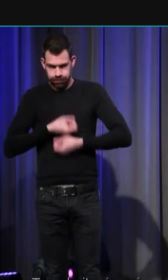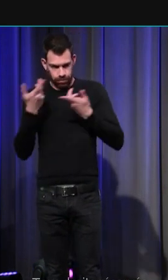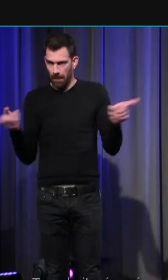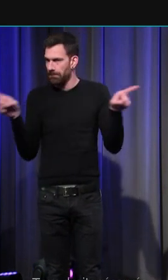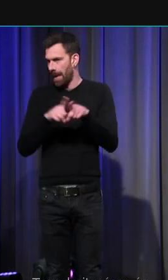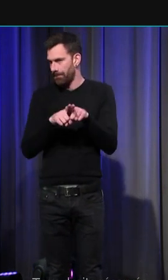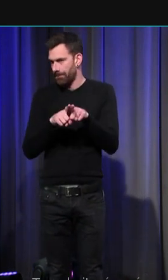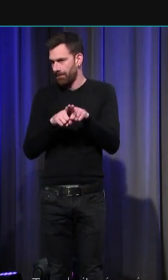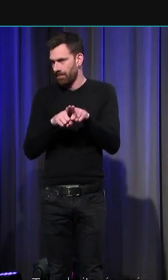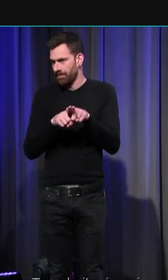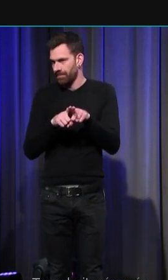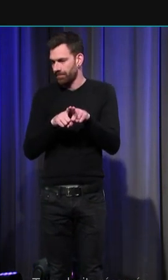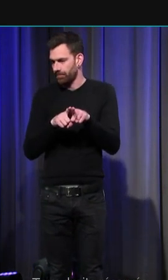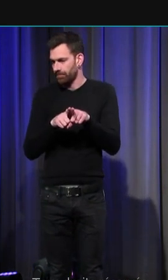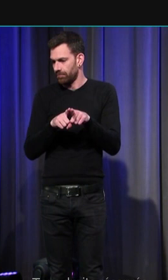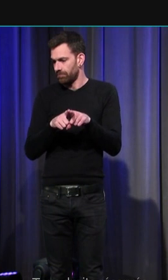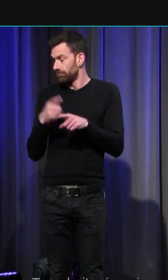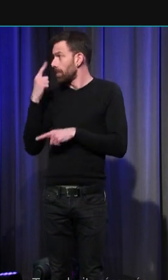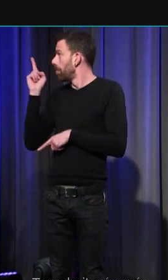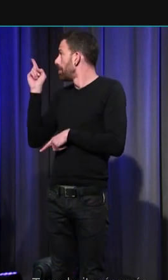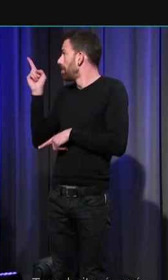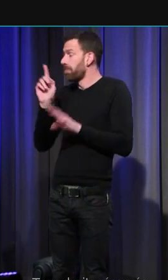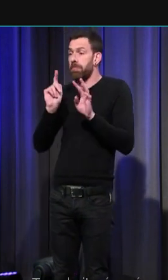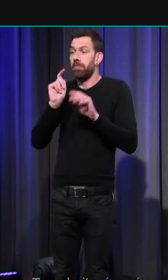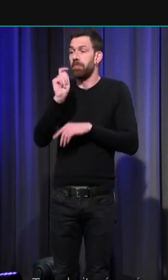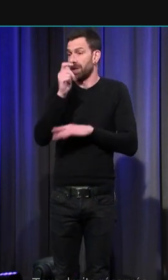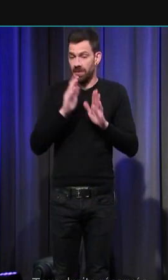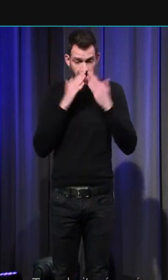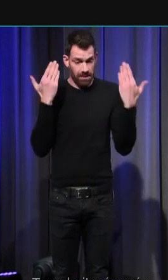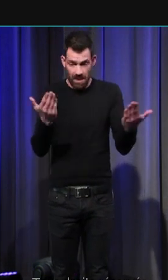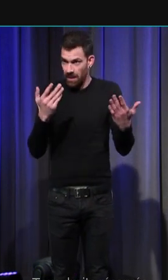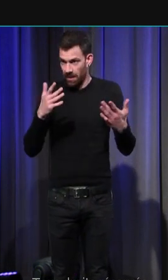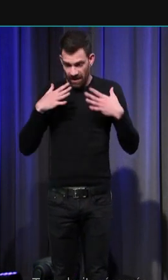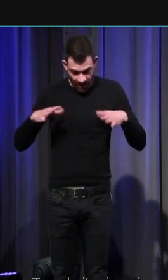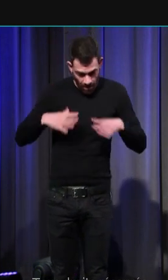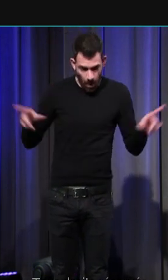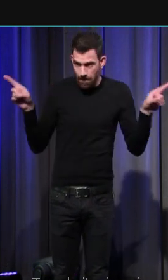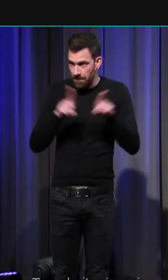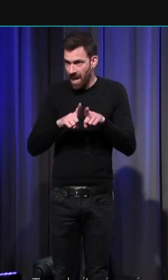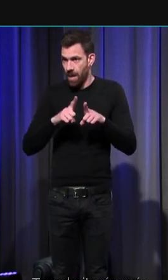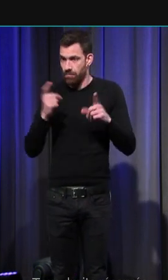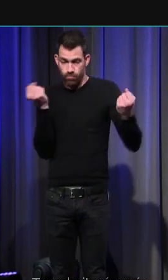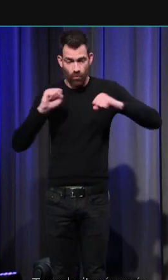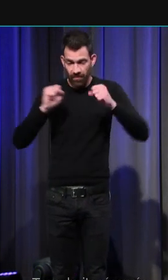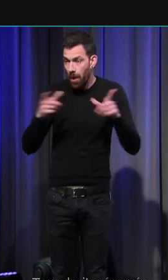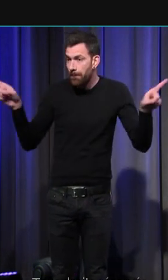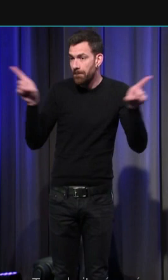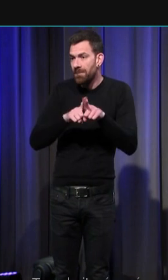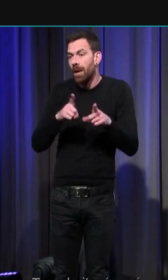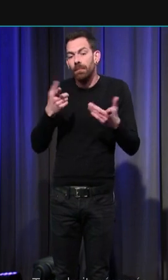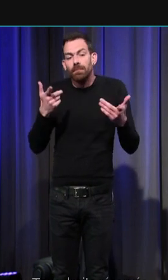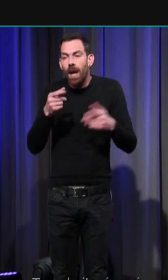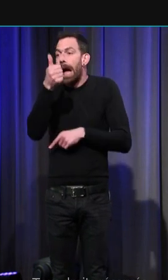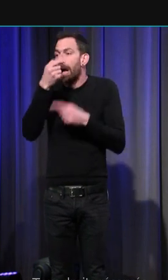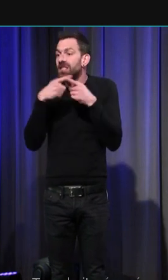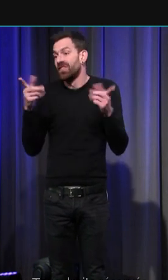d'ailleurs dans un mimétisme même le vêtement est identique les gestes sont identiques et à part la barbe finalement il y a